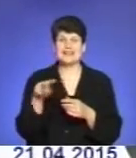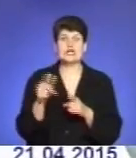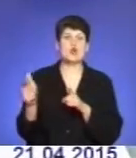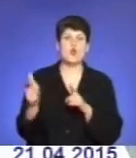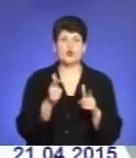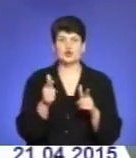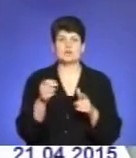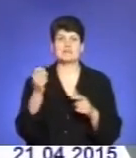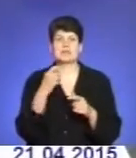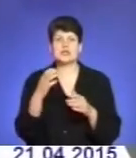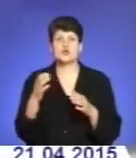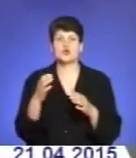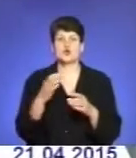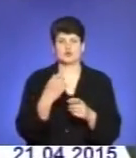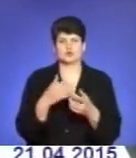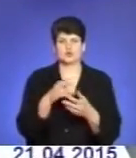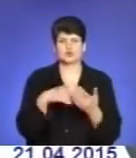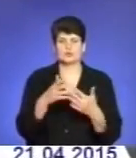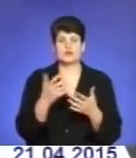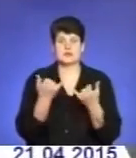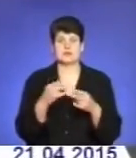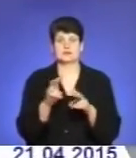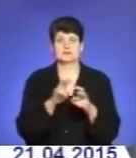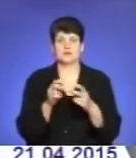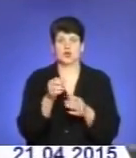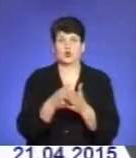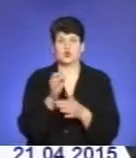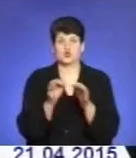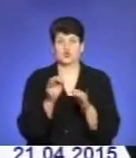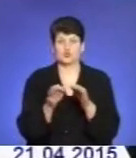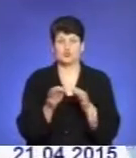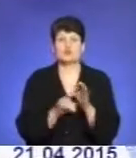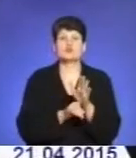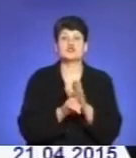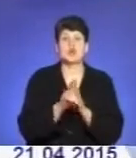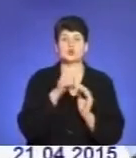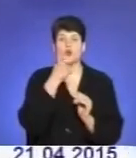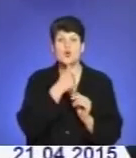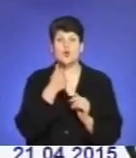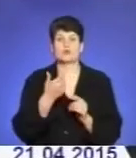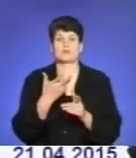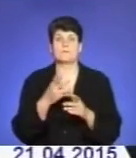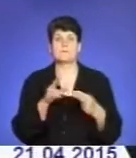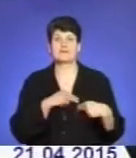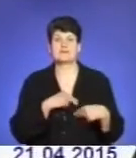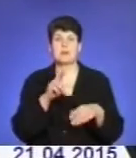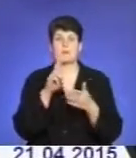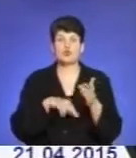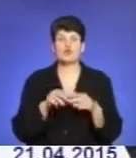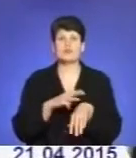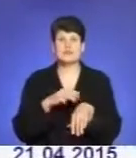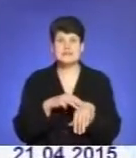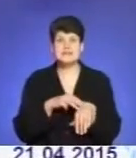пляшки спиртосуміші. А зараз триває досудове розслідування. Всього ж з початку року співробітники податкової міліції області з